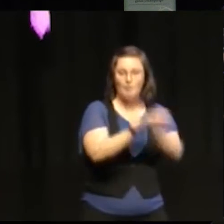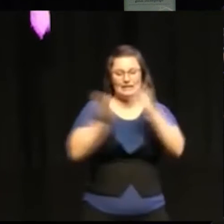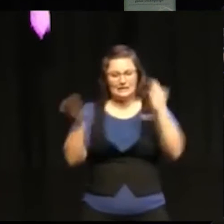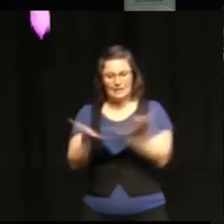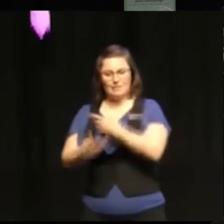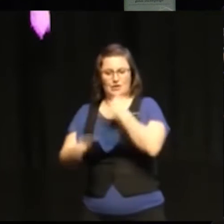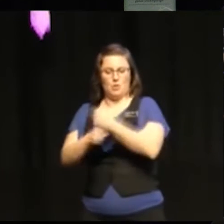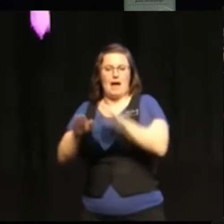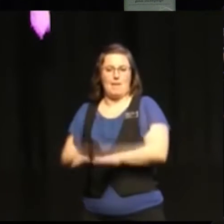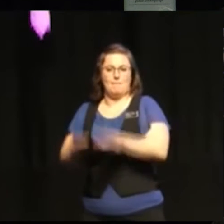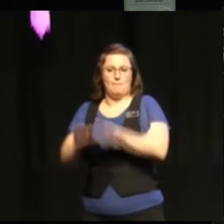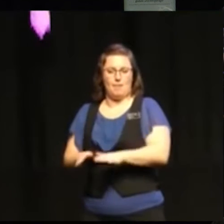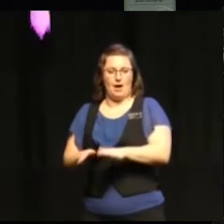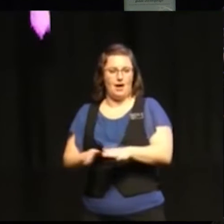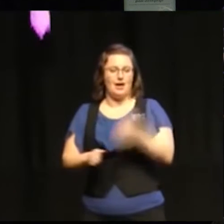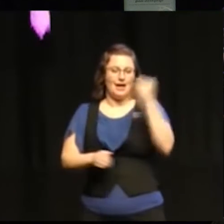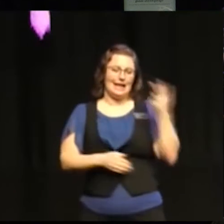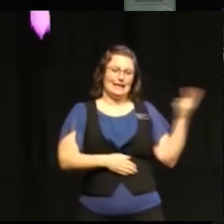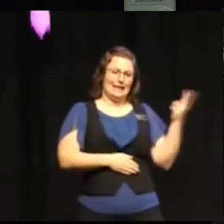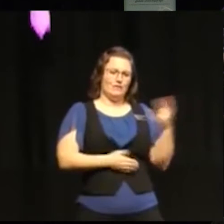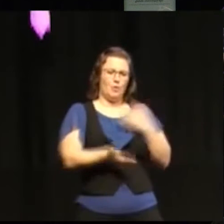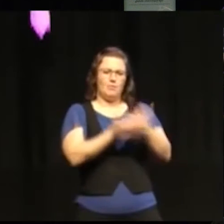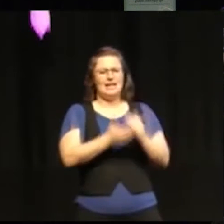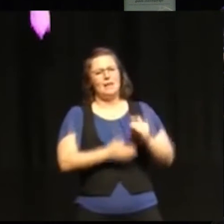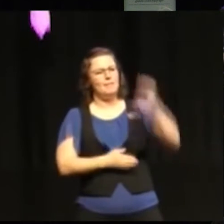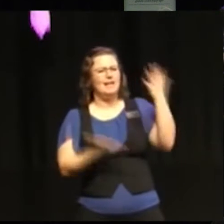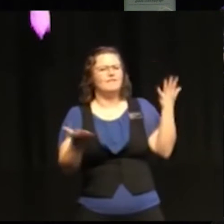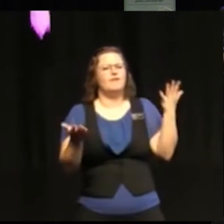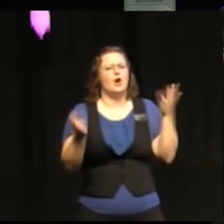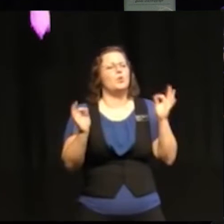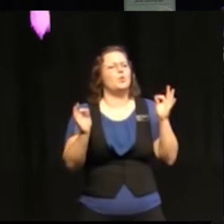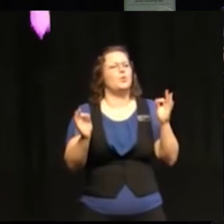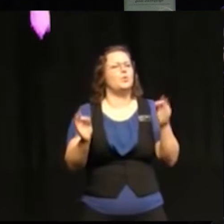arbeta här. Kan ni ta upp den frågan ytterligare lite grann?